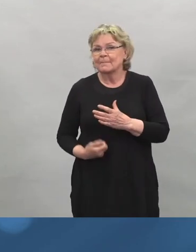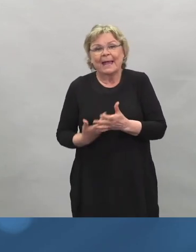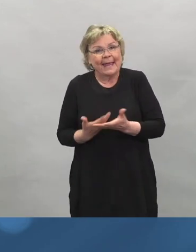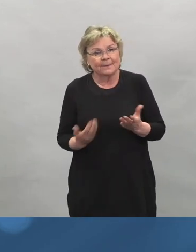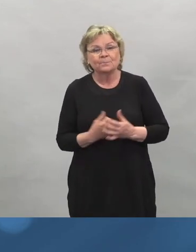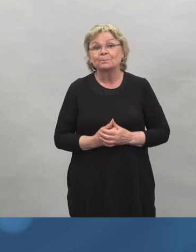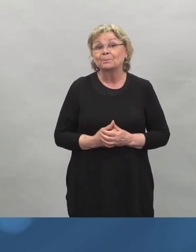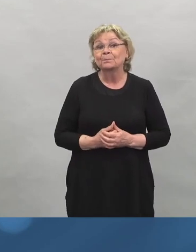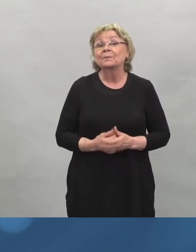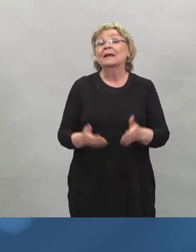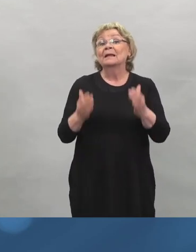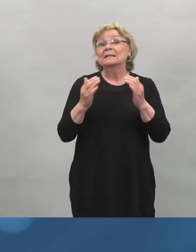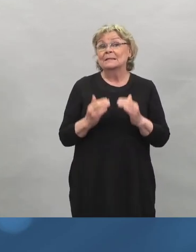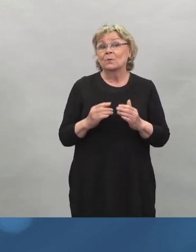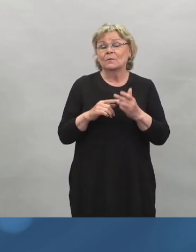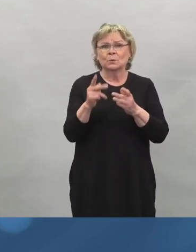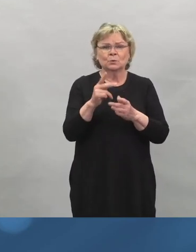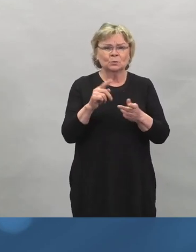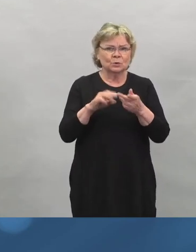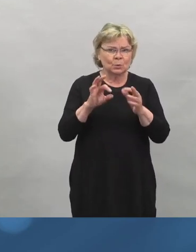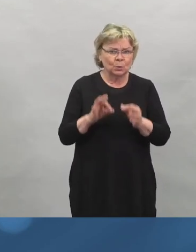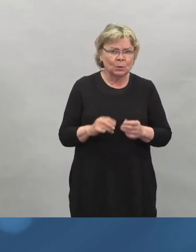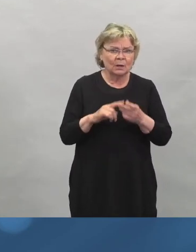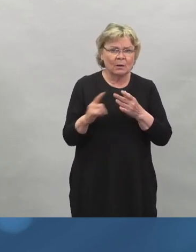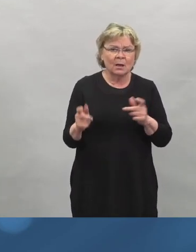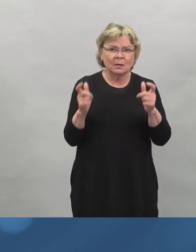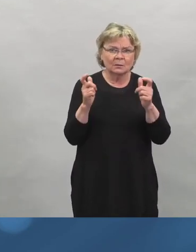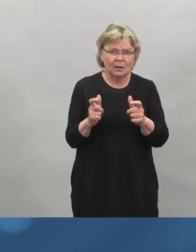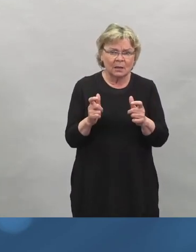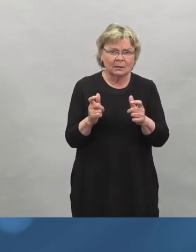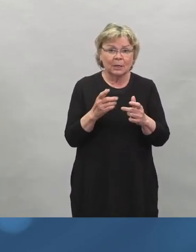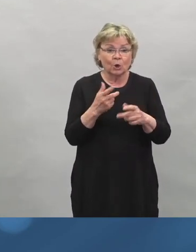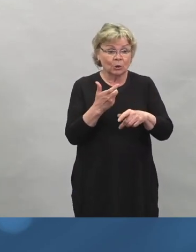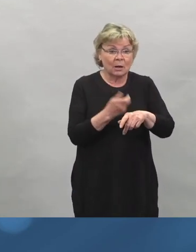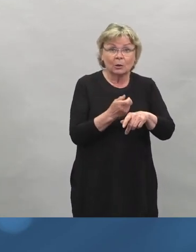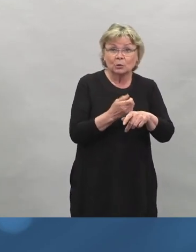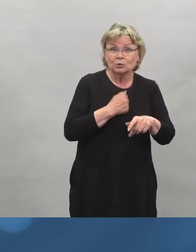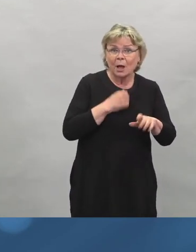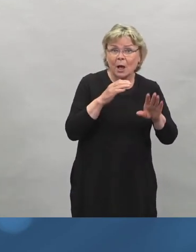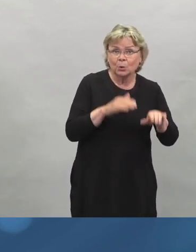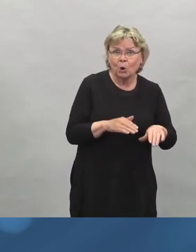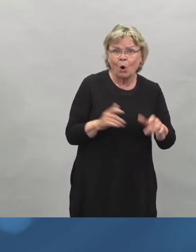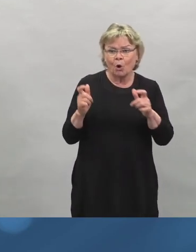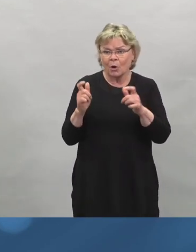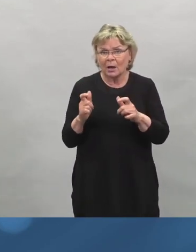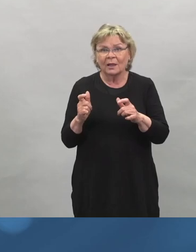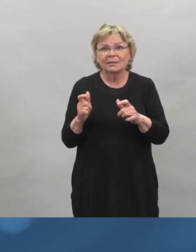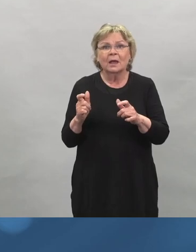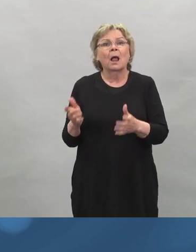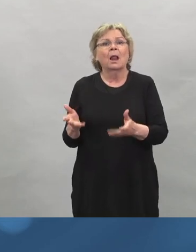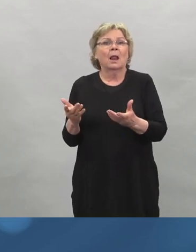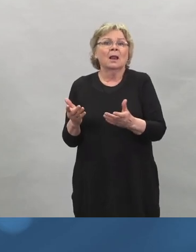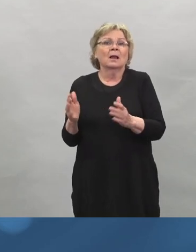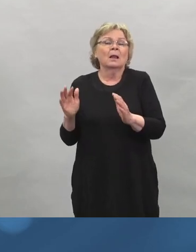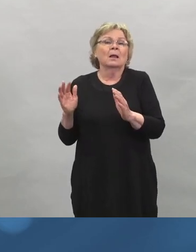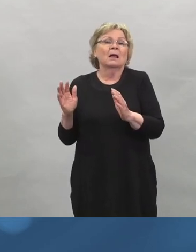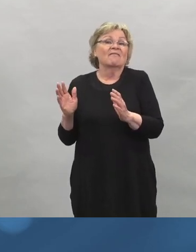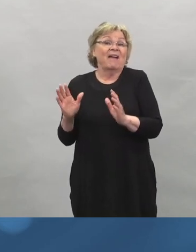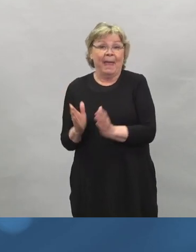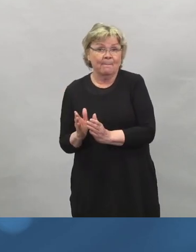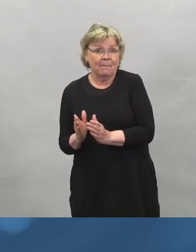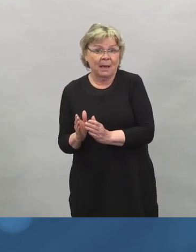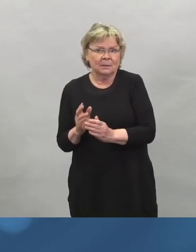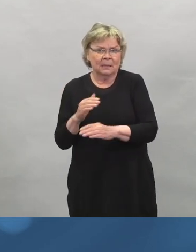Koronarokotteen saaneille tuli höllennystä karanteenin suhteen. Mihin tämä perustuu, kun kuitenkin rokotteen saanutkin voi sairastua ja